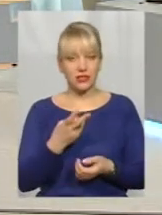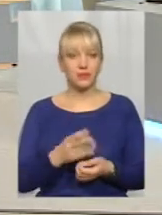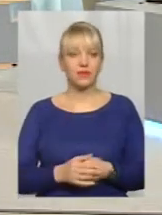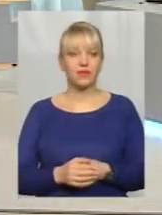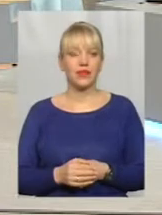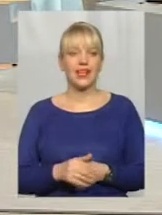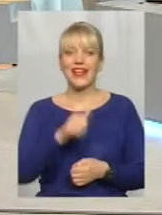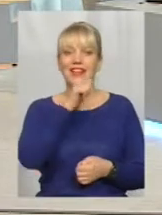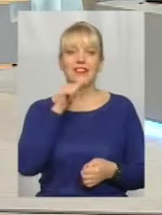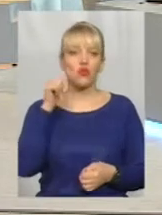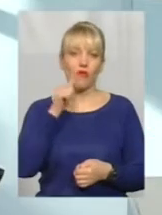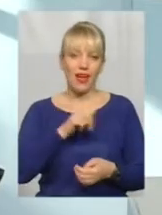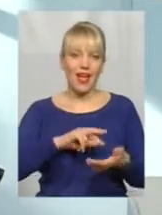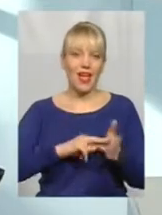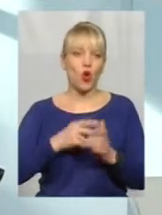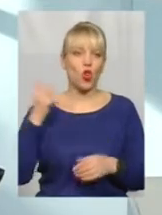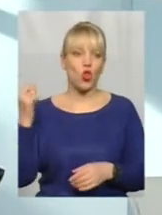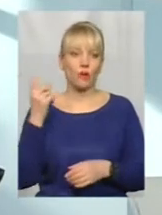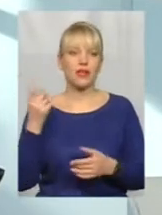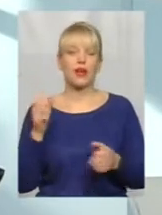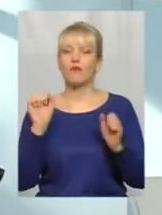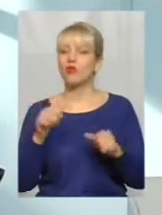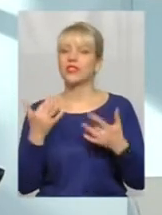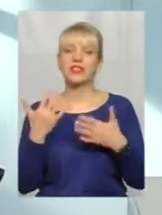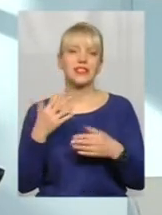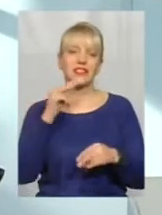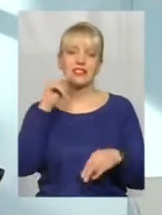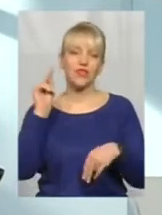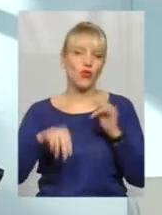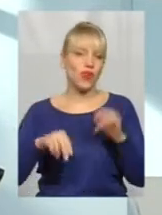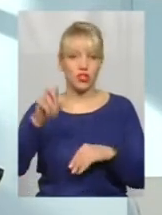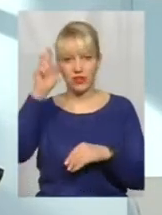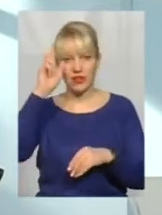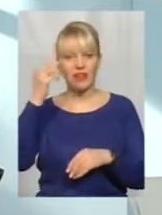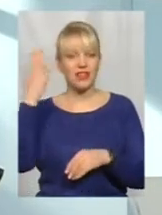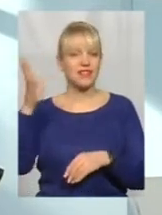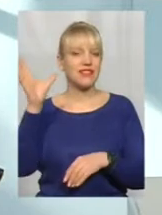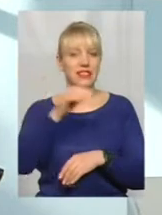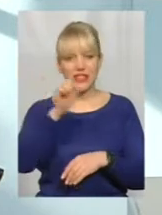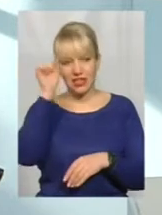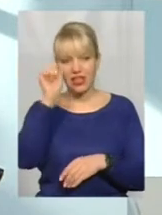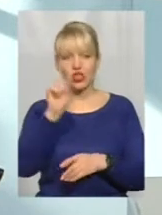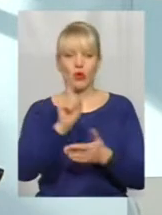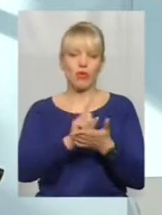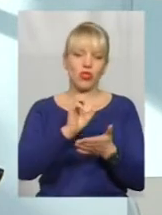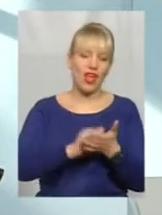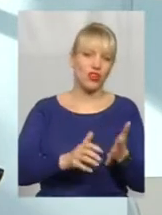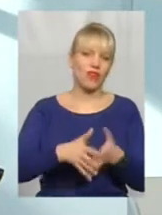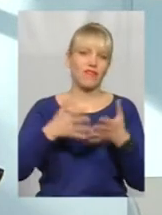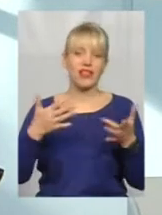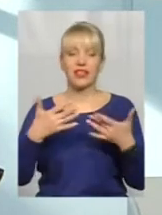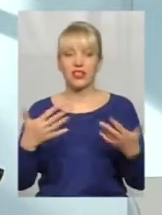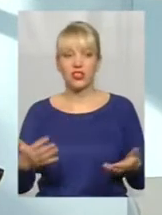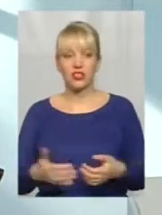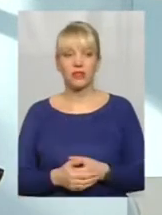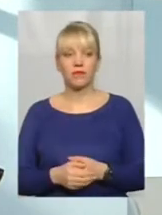тіньова економіка. Можна скільки завгодно звинувачити державу у всіх смертних гріхах, якщо і податки великі, і все таке інше, так